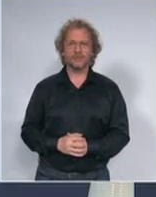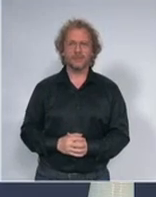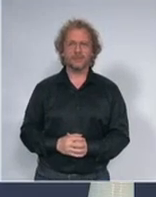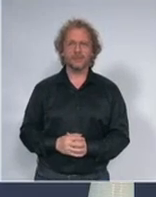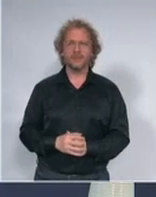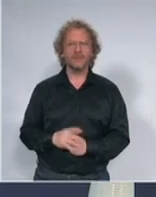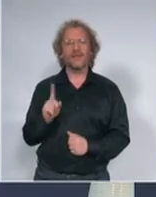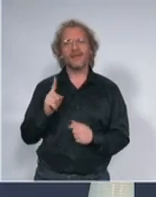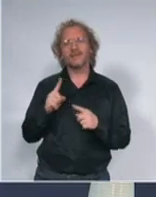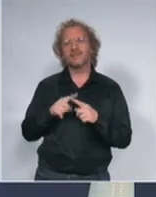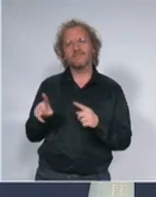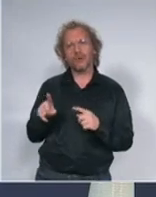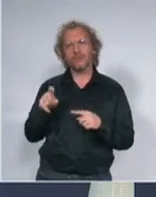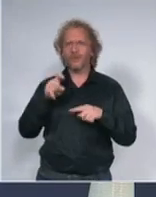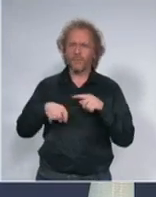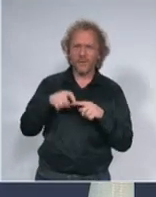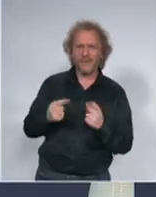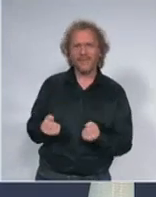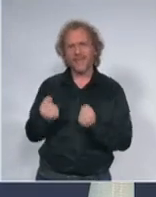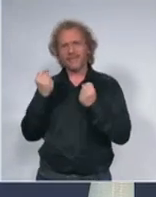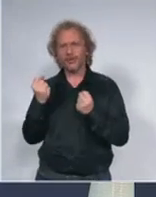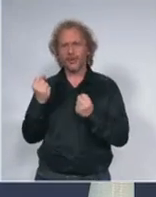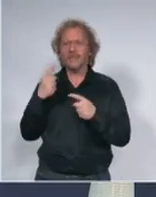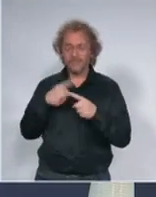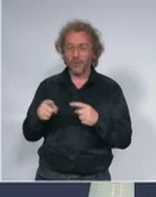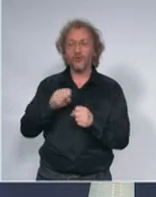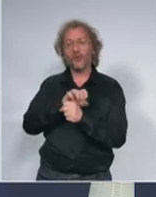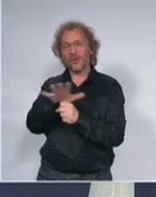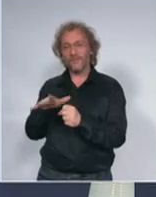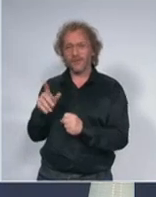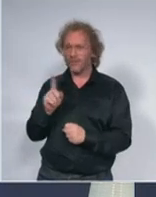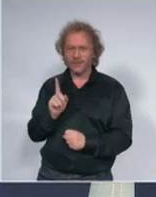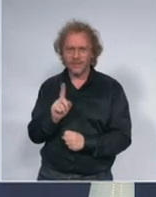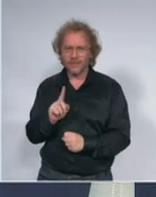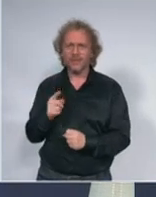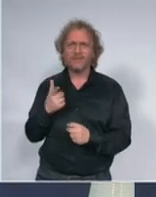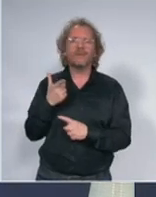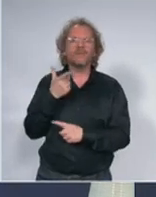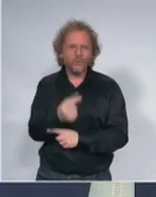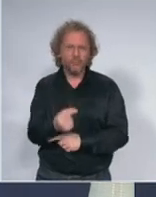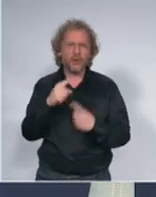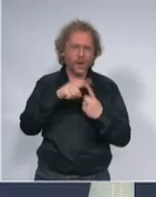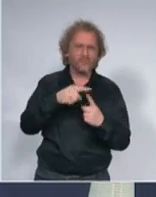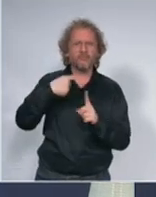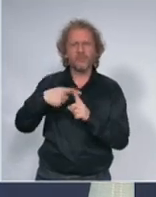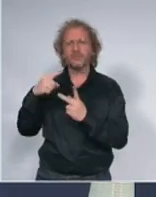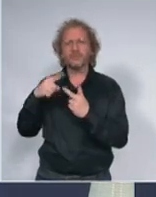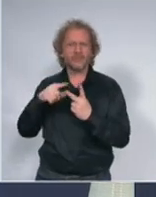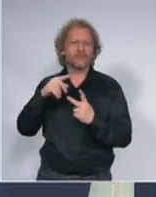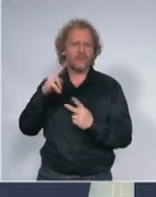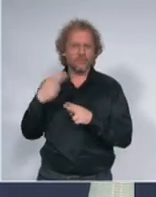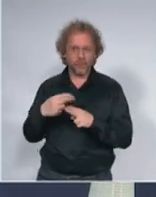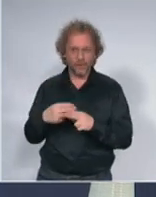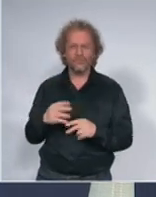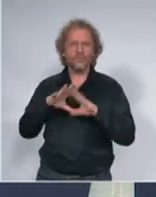koronavirusom. Ali sve u svemu imamo šest trenutno ljudi na respiratorima. Ja sam